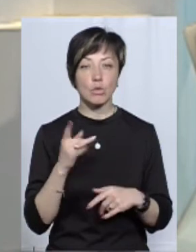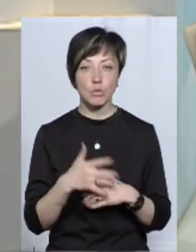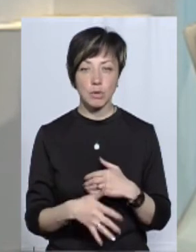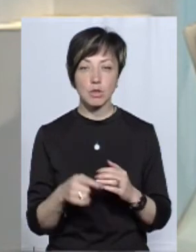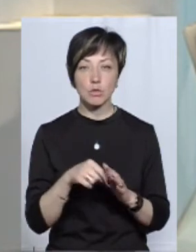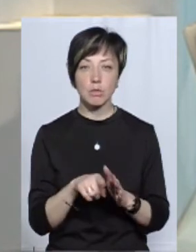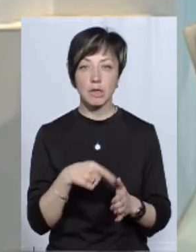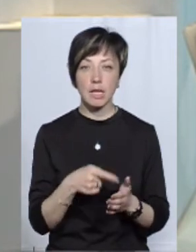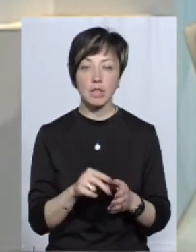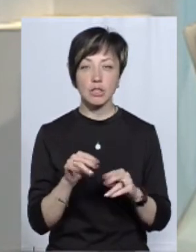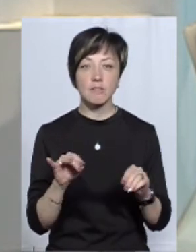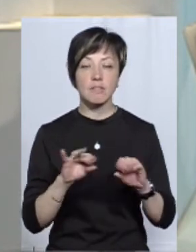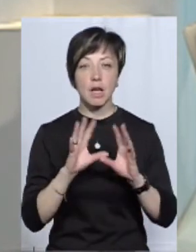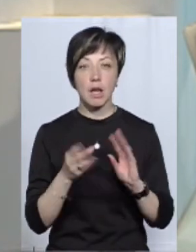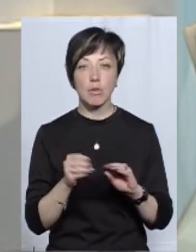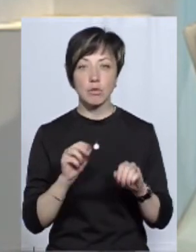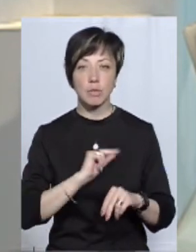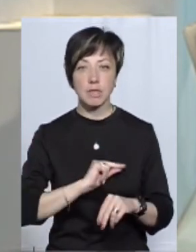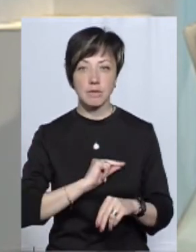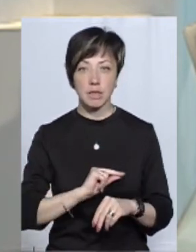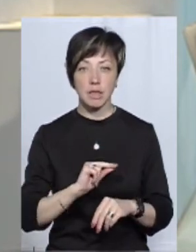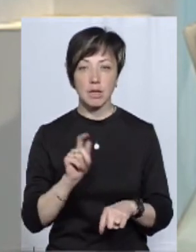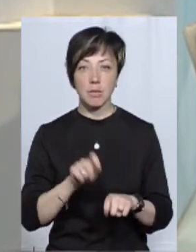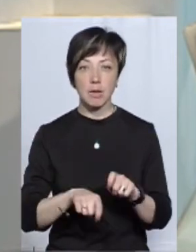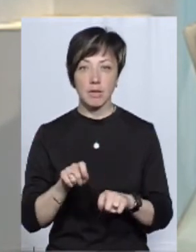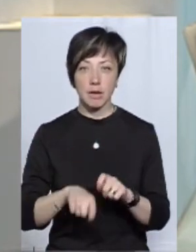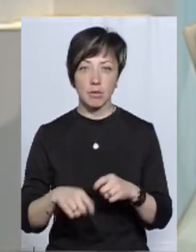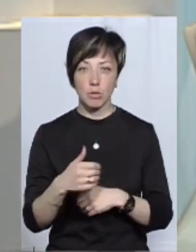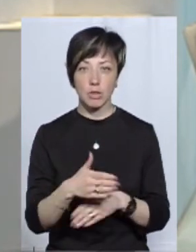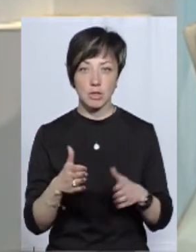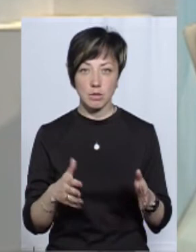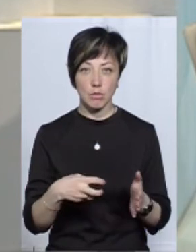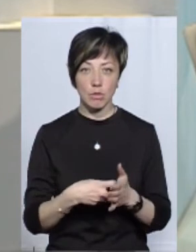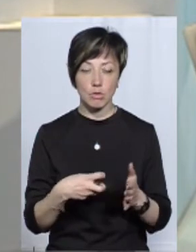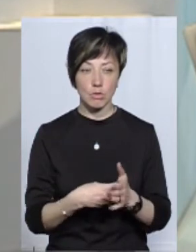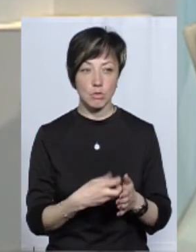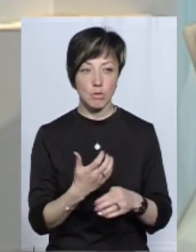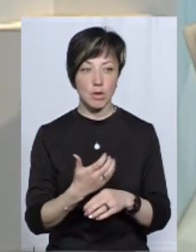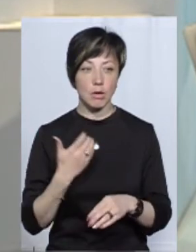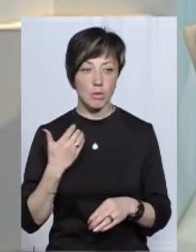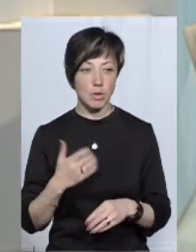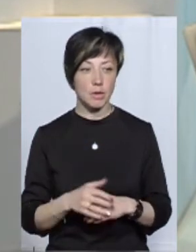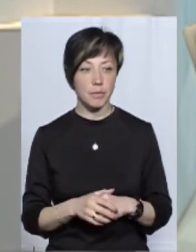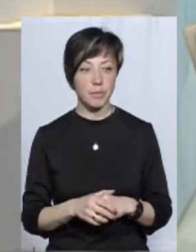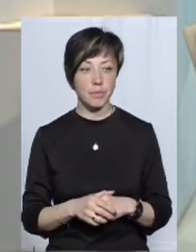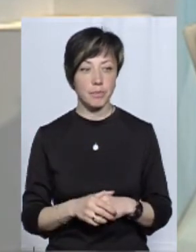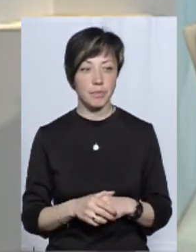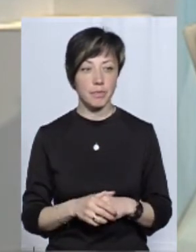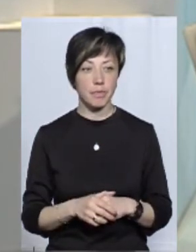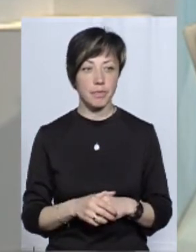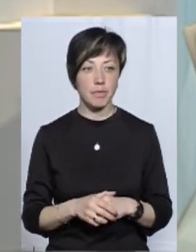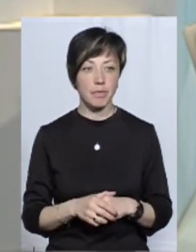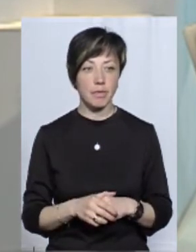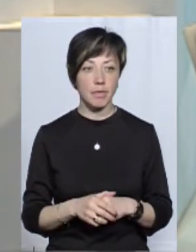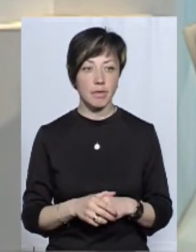розумію, що суть питання в тому, чи взагалі можуть працівники митниці доглядати посилки ті, що поштою приходять. Звичайно, але